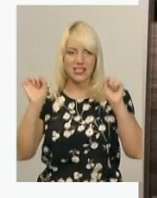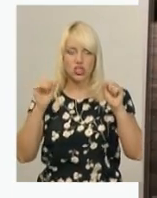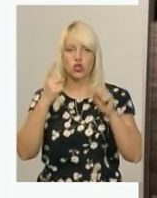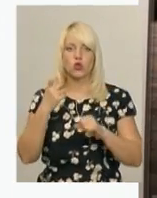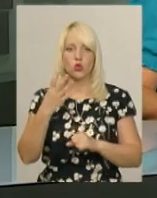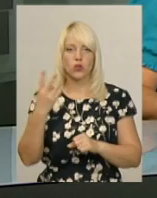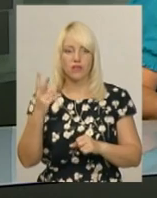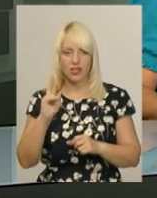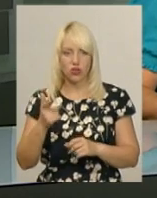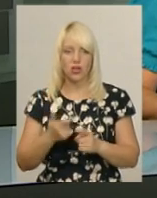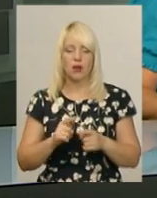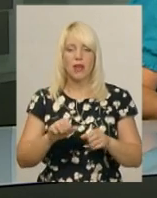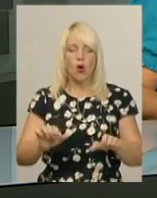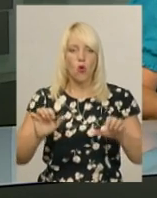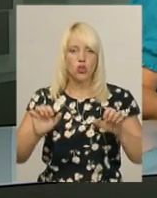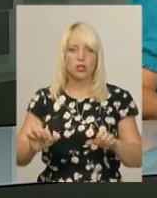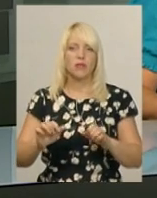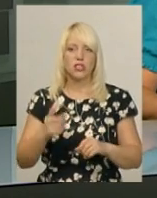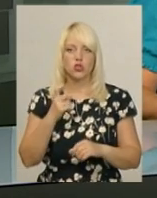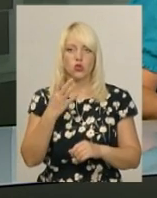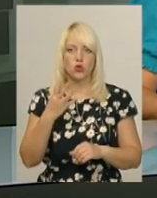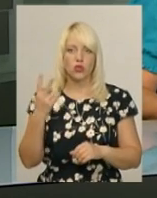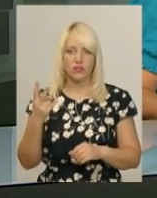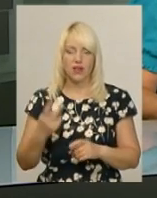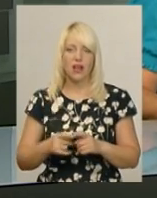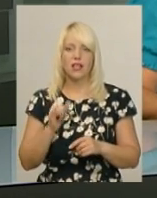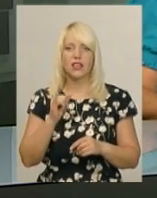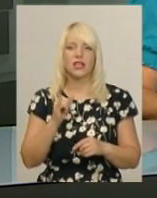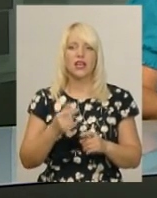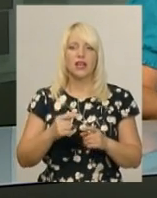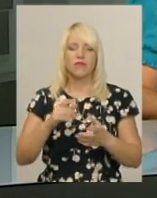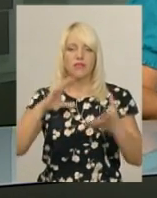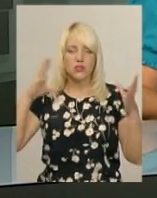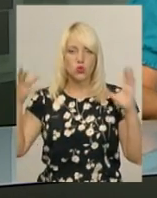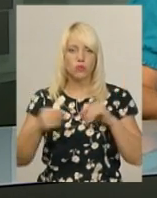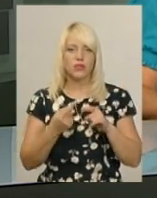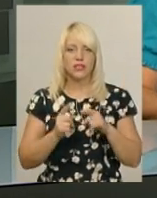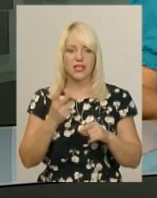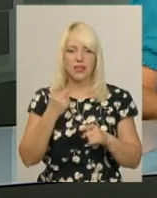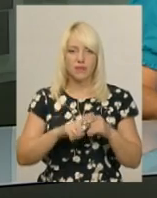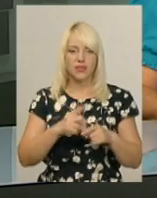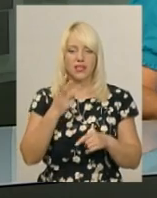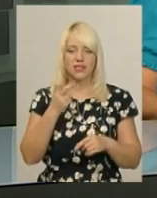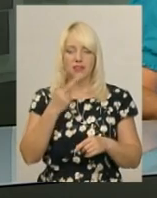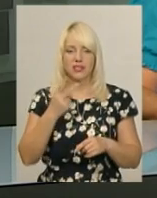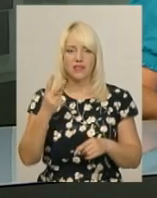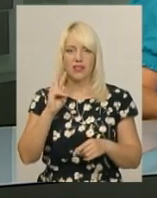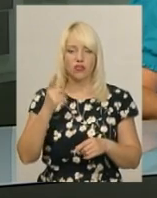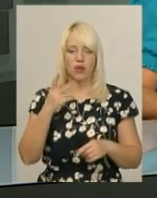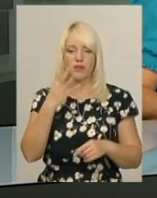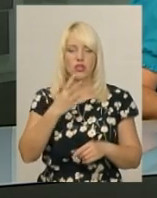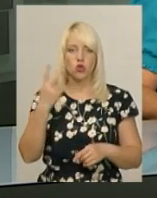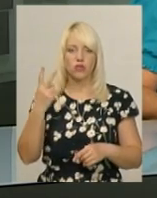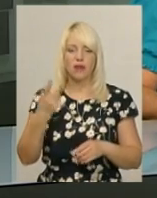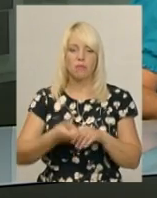її результат 82 кг, у становій тязі 140 кг. У сумі це 322 кг і на 42,5